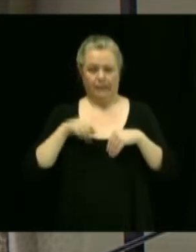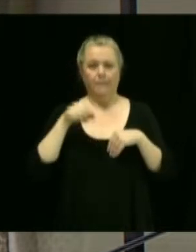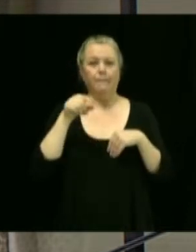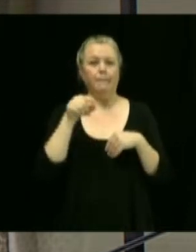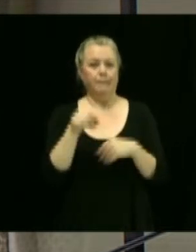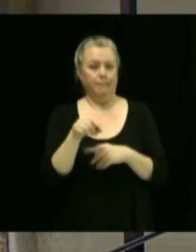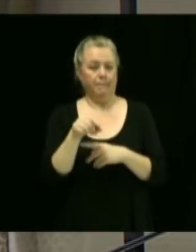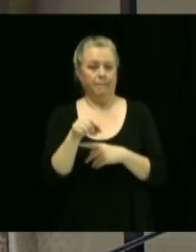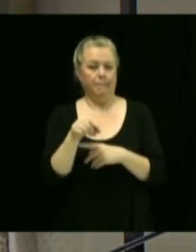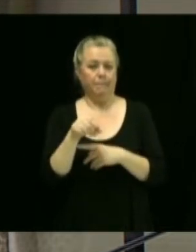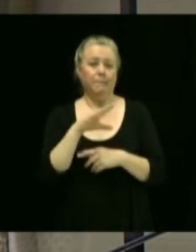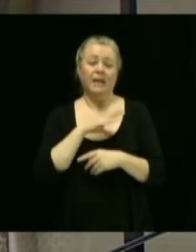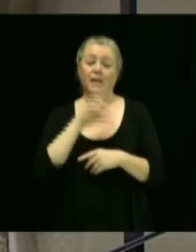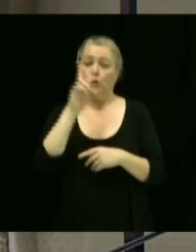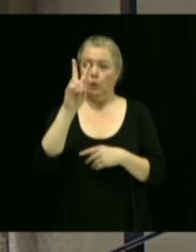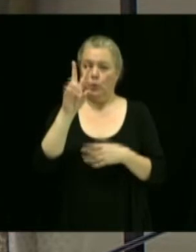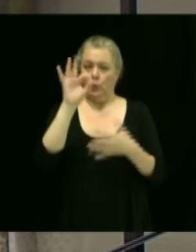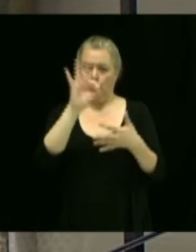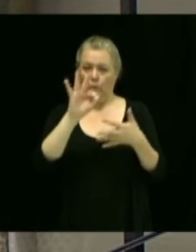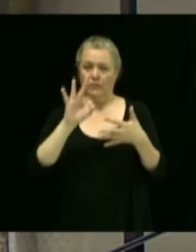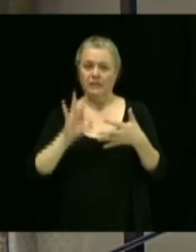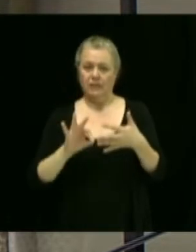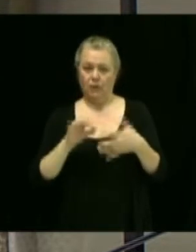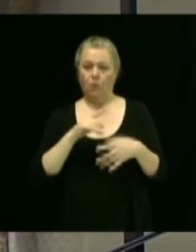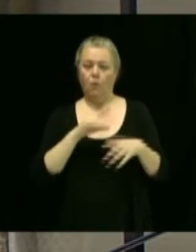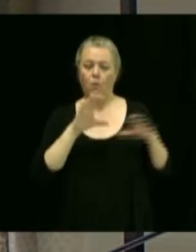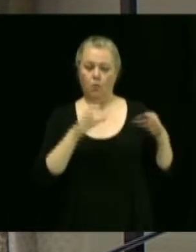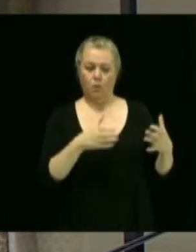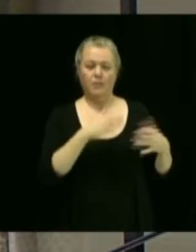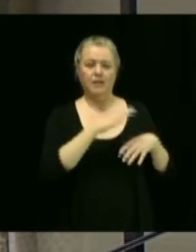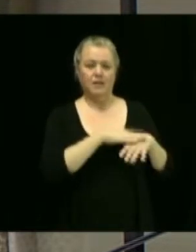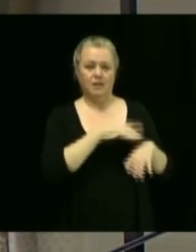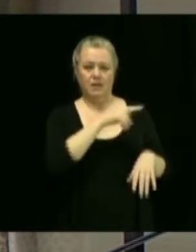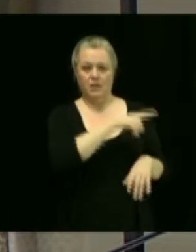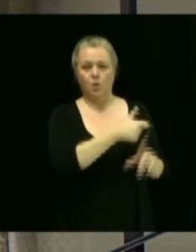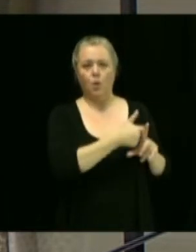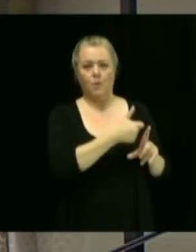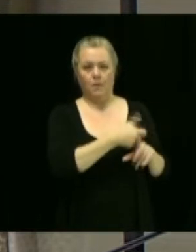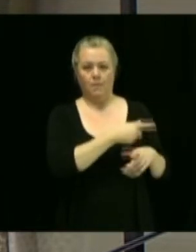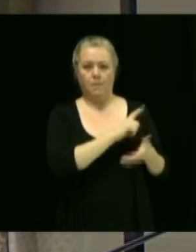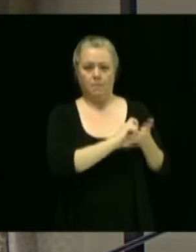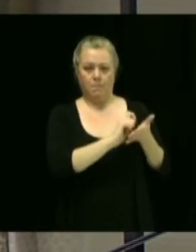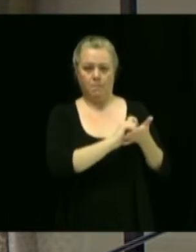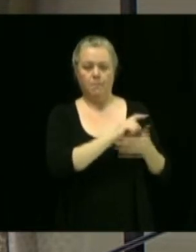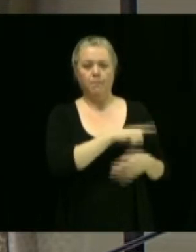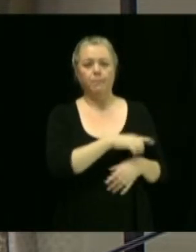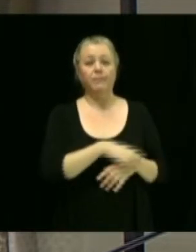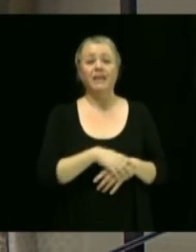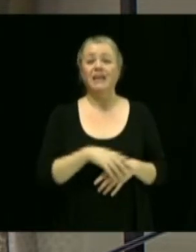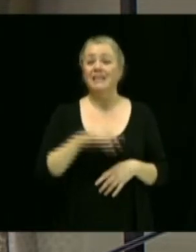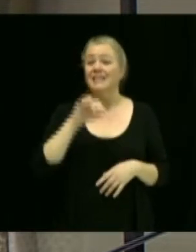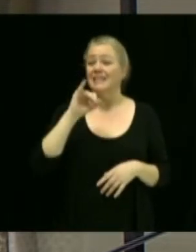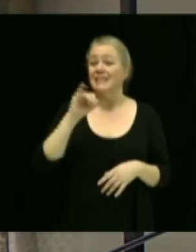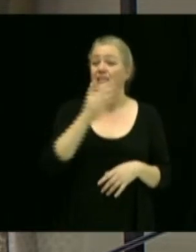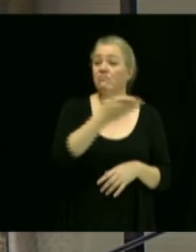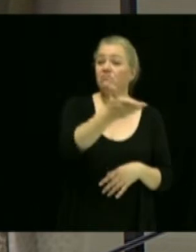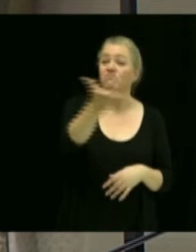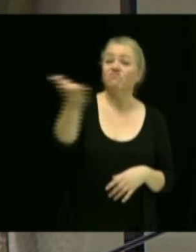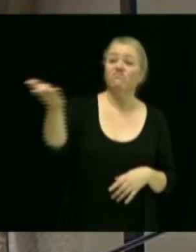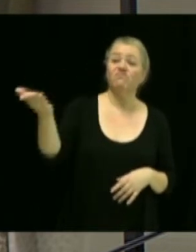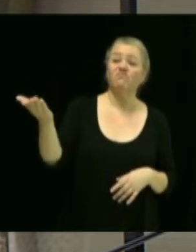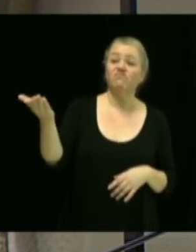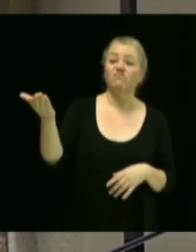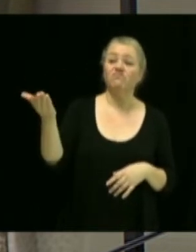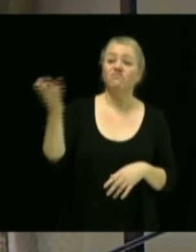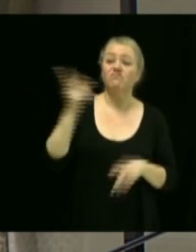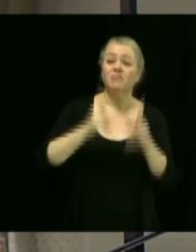deux conditions émises par le comité consultatif d'urbanisme. Alors, s'il y avait des gens, soit dans l'assistance